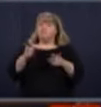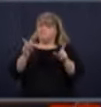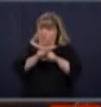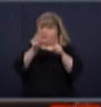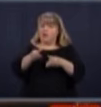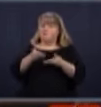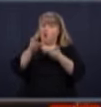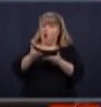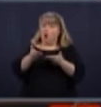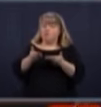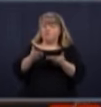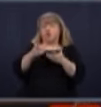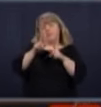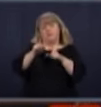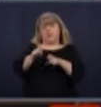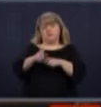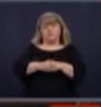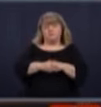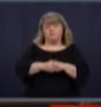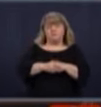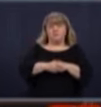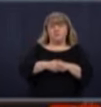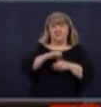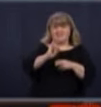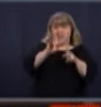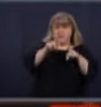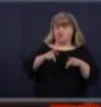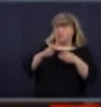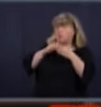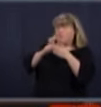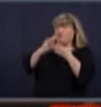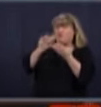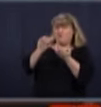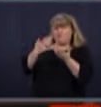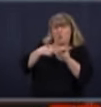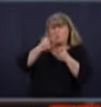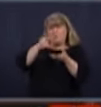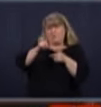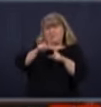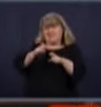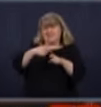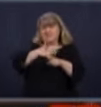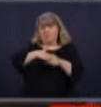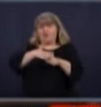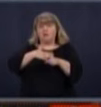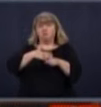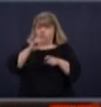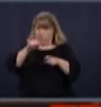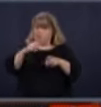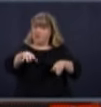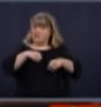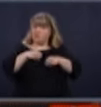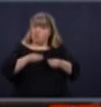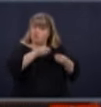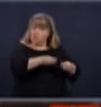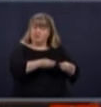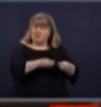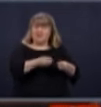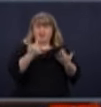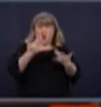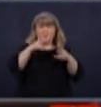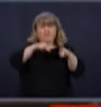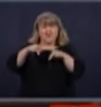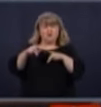non de la COVID-19 est autorisé à le faire. C'est quand même une population importante. On parle d'un peu plus de 6 millions de personnes au Danemark. Ça